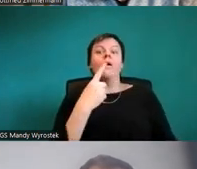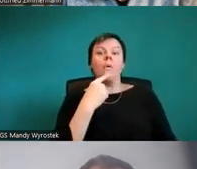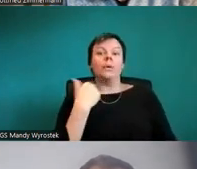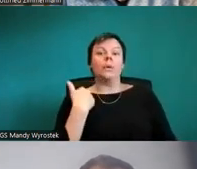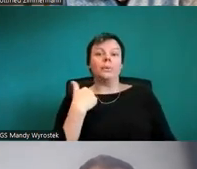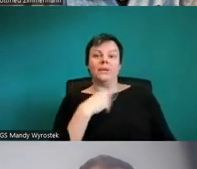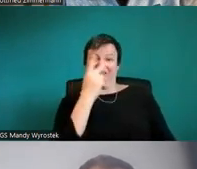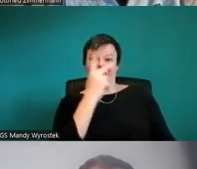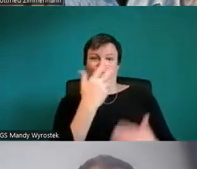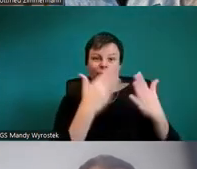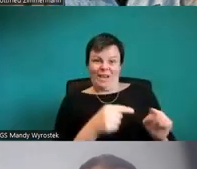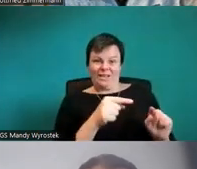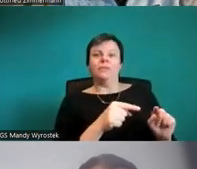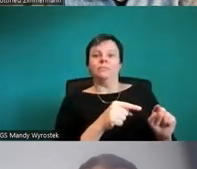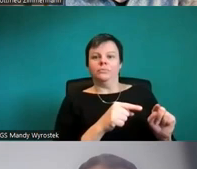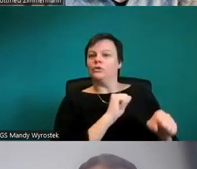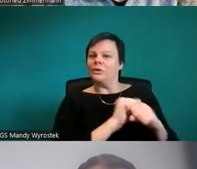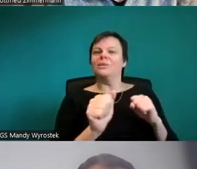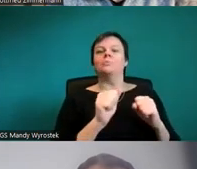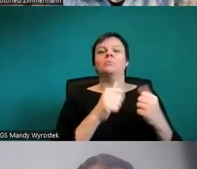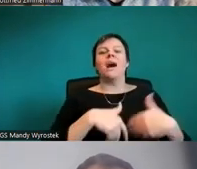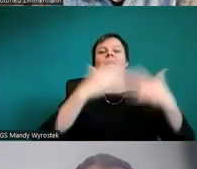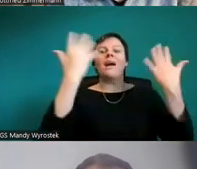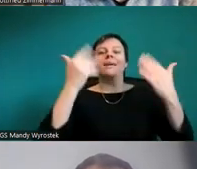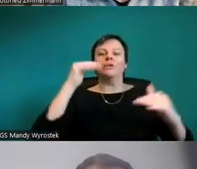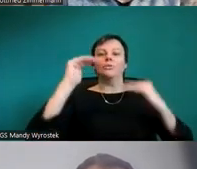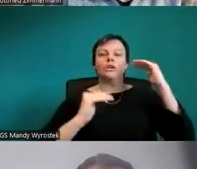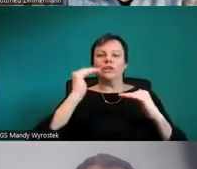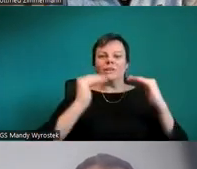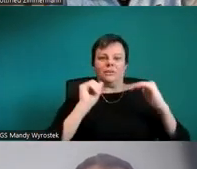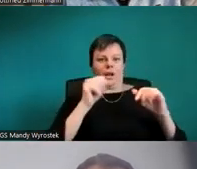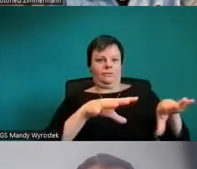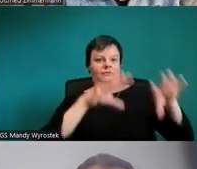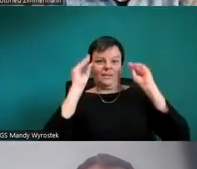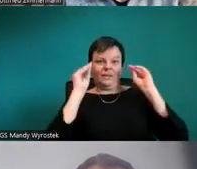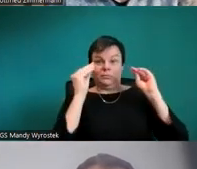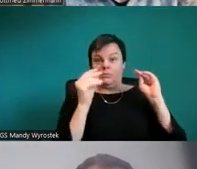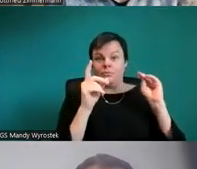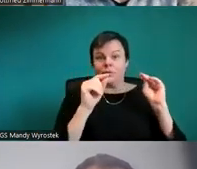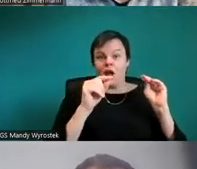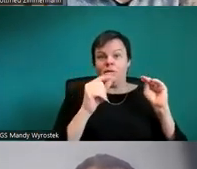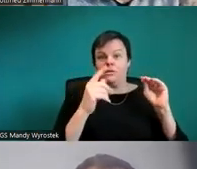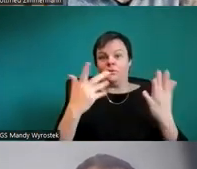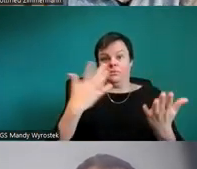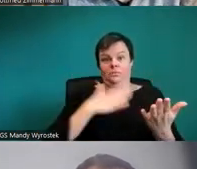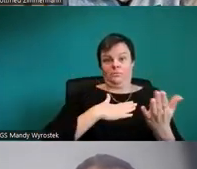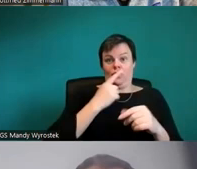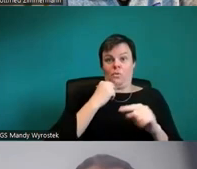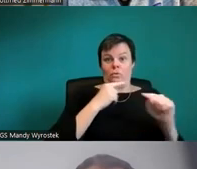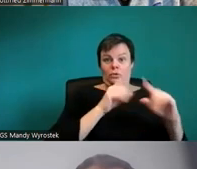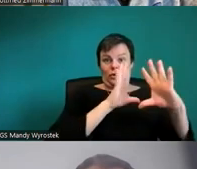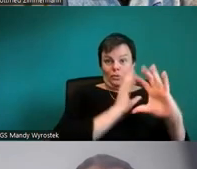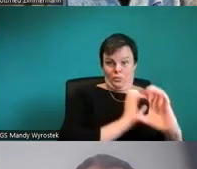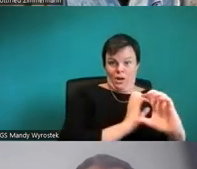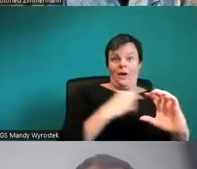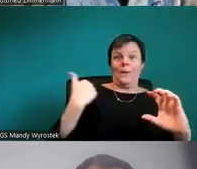Also wenn jetzt mein Rot eher dunkel ist und das Grün sehr hell, sodass es mindestens 3 zu 1 als Helligkeitskontrast